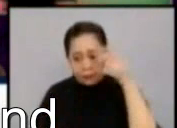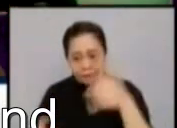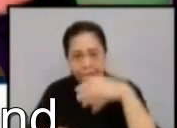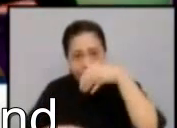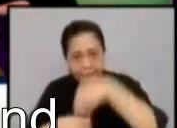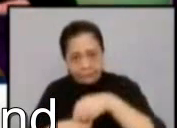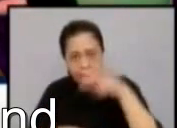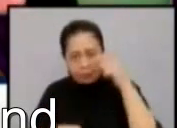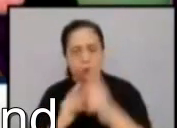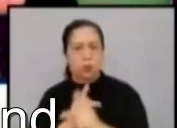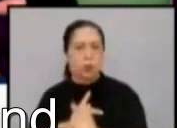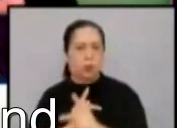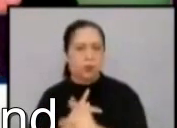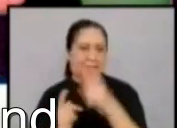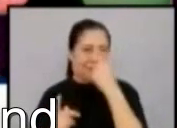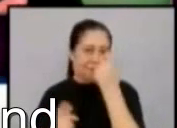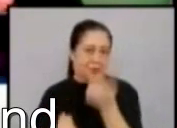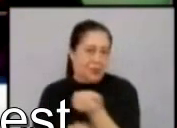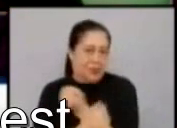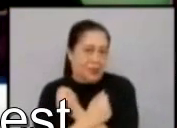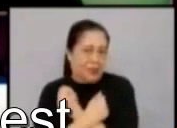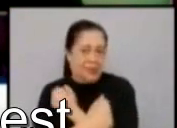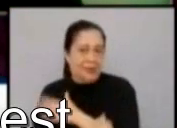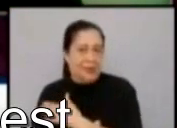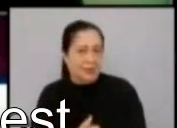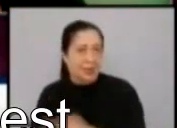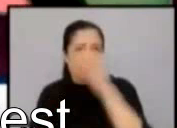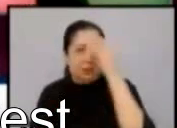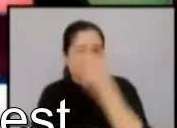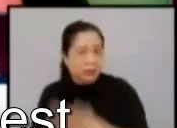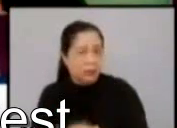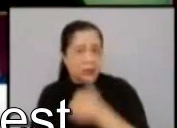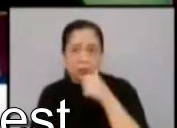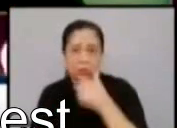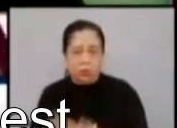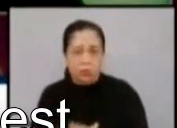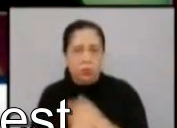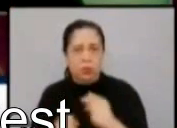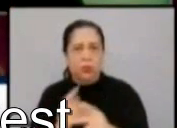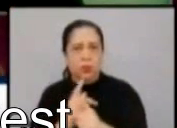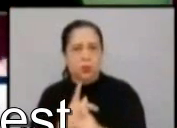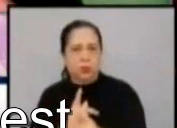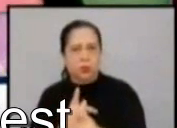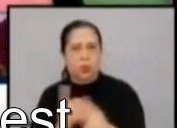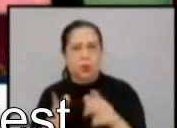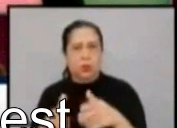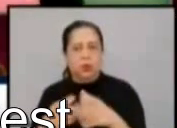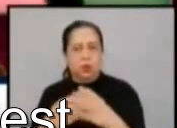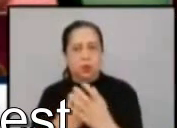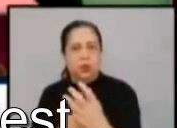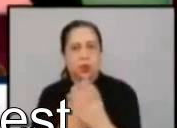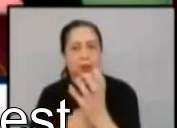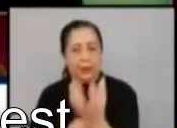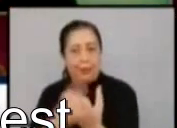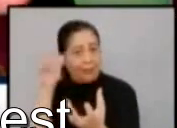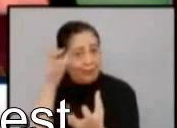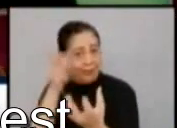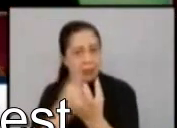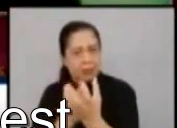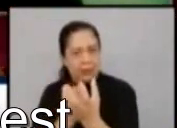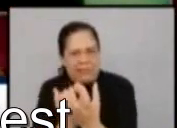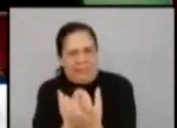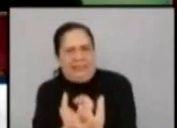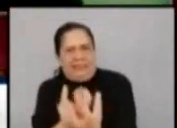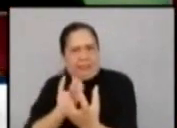protection sa kanya, no? By God, and then na siya ay mawag-lip sa kamay ng